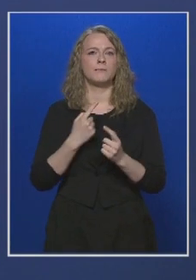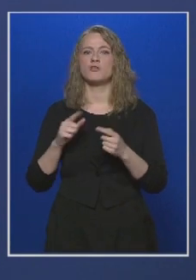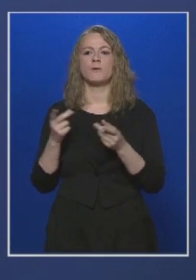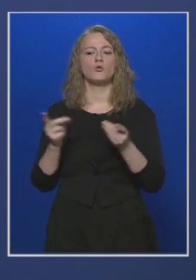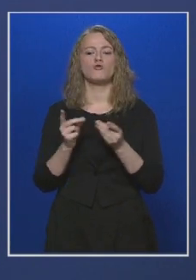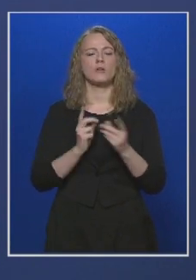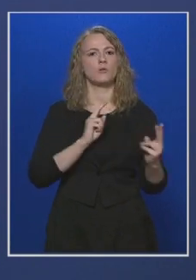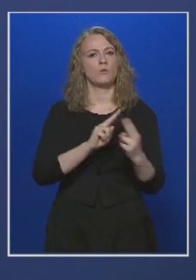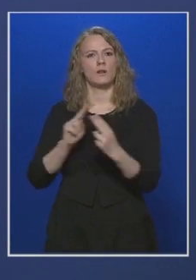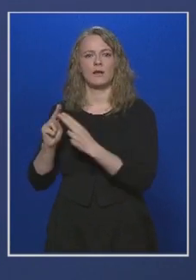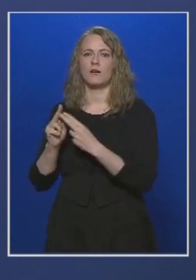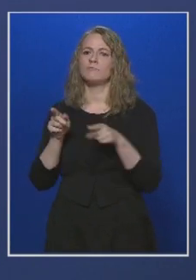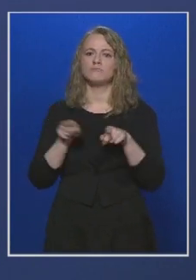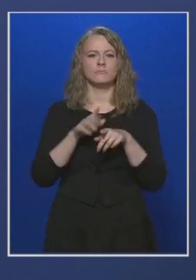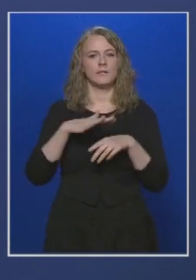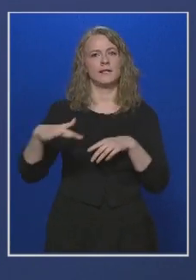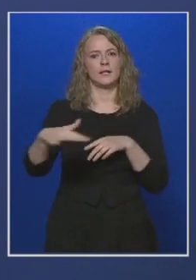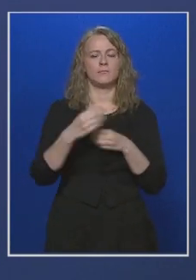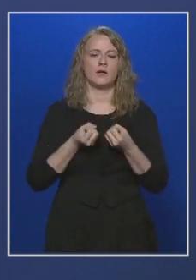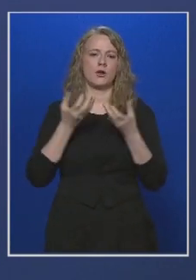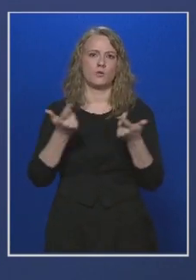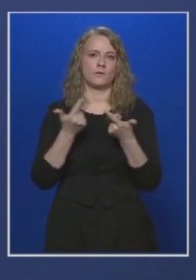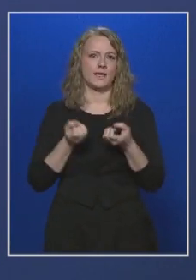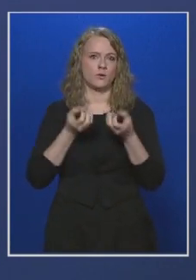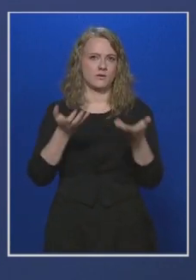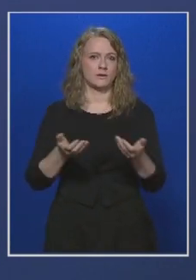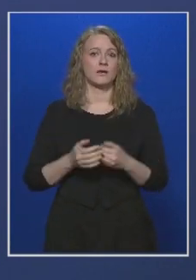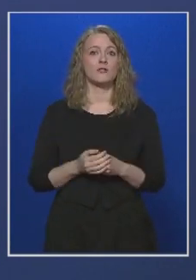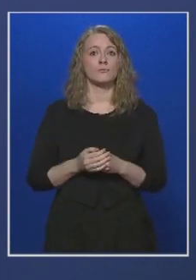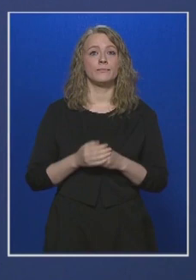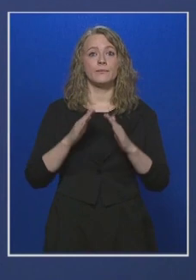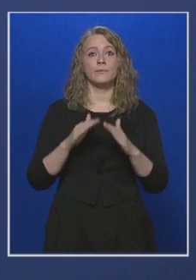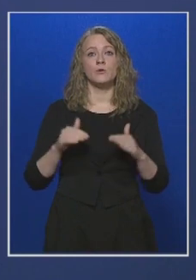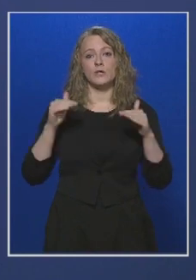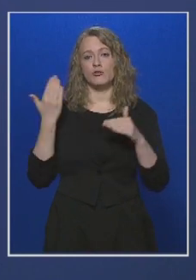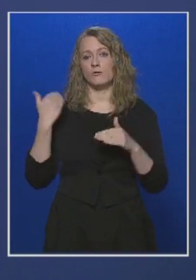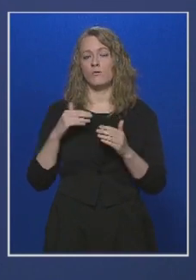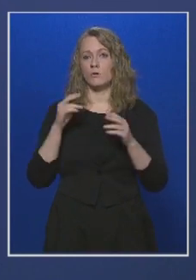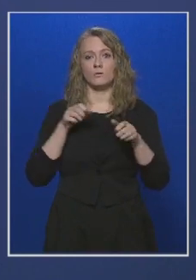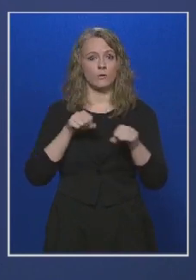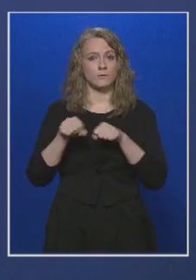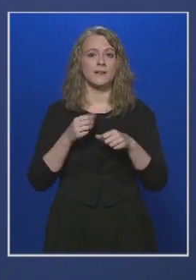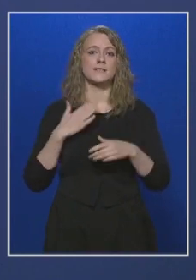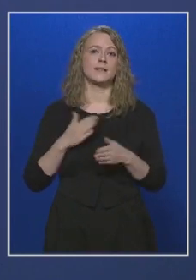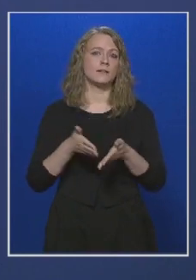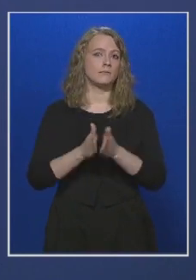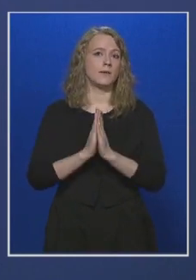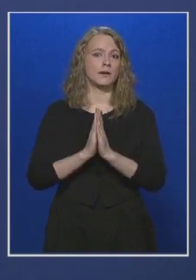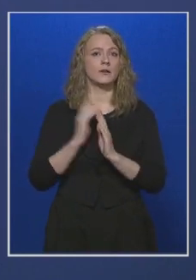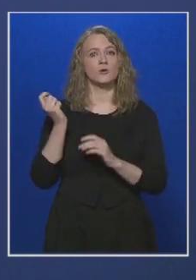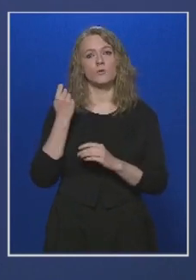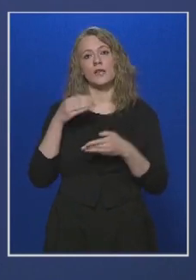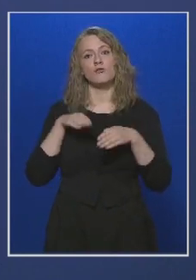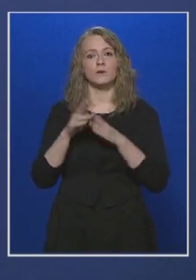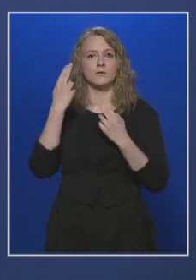újságíró kollégákkal egy légtérben adunk tájékoztatást. Az üléshezett a héten a kormány, úgyhogy szeretném is megkérni Gulyás